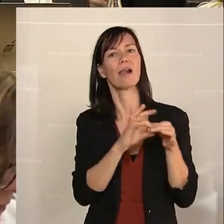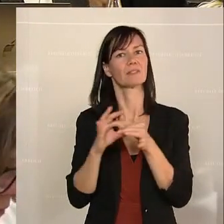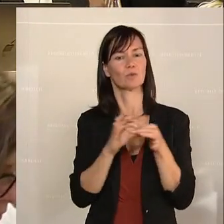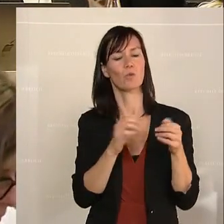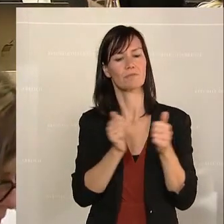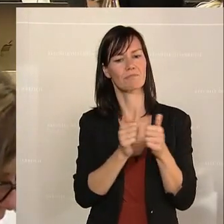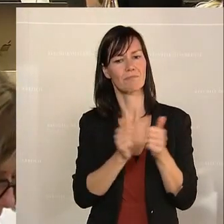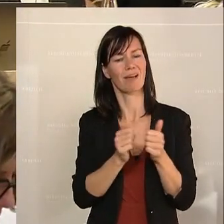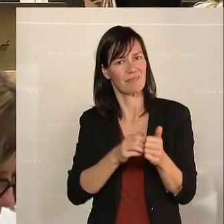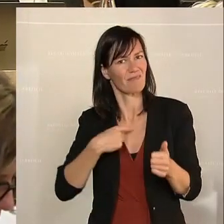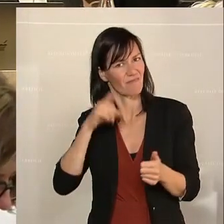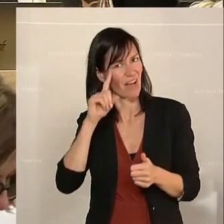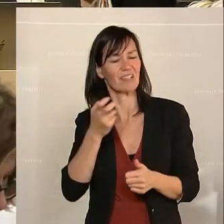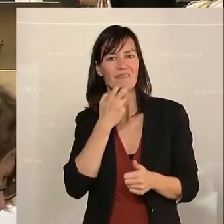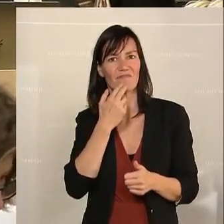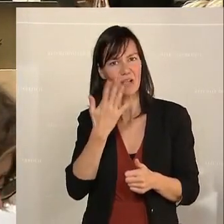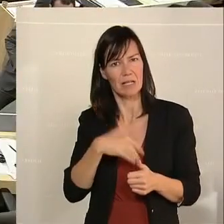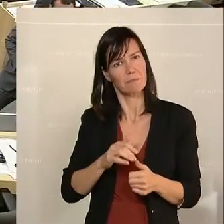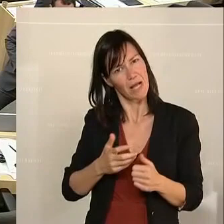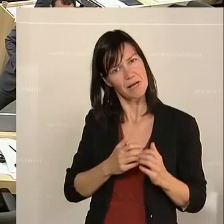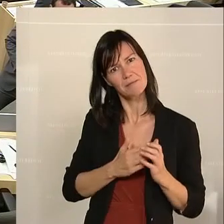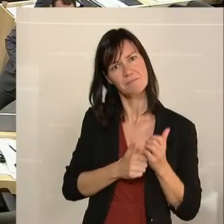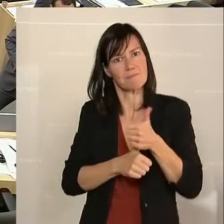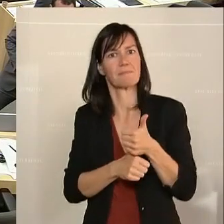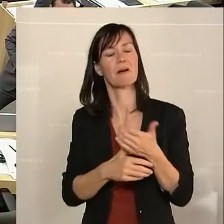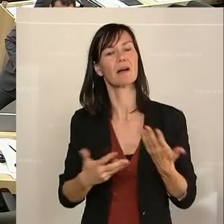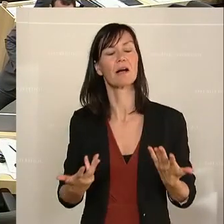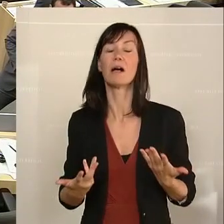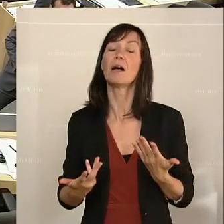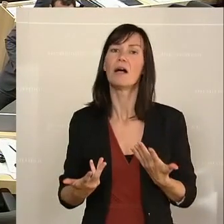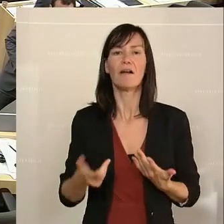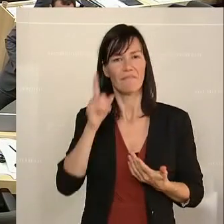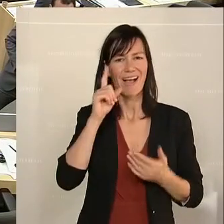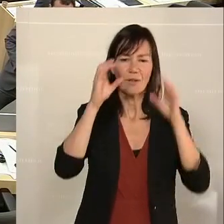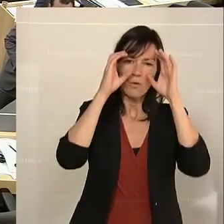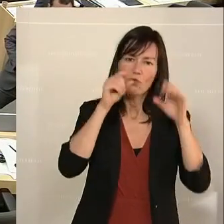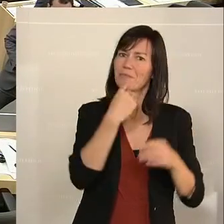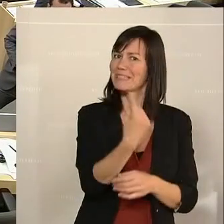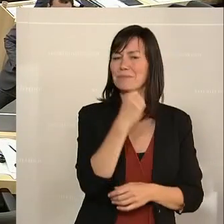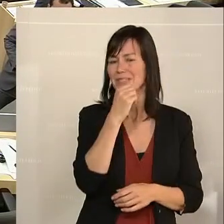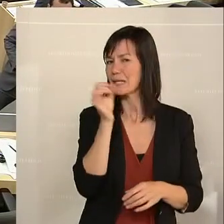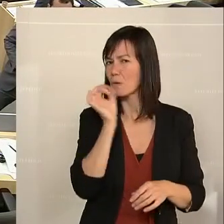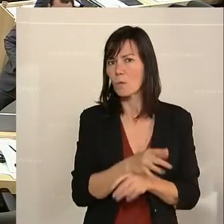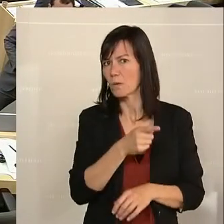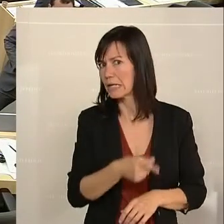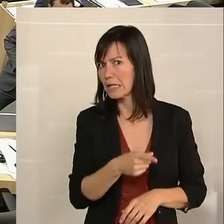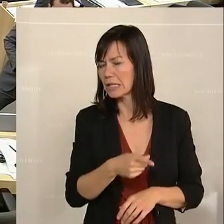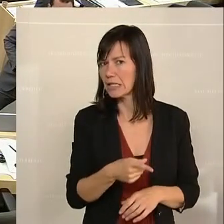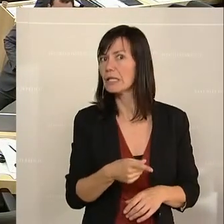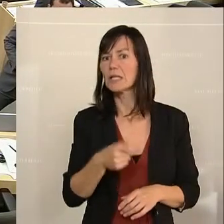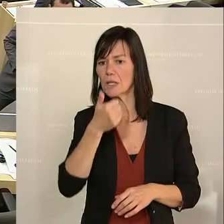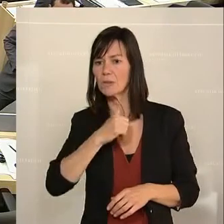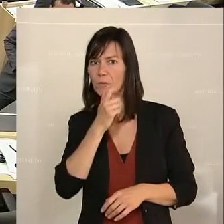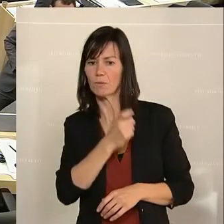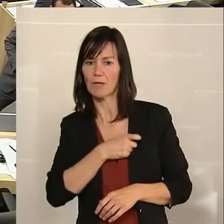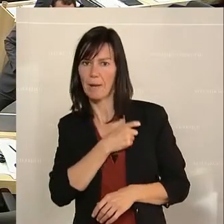Wirtschaftskammer, gerade im Zusammenhang mit der CO2-Steuer. Wir wissen, dass die ÖVP gar nicht glücklich ist mit diesem Zwangsakt, der von den